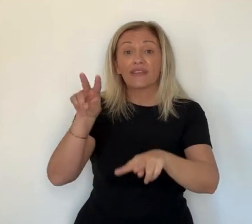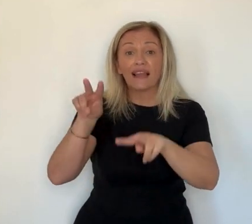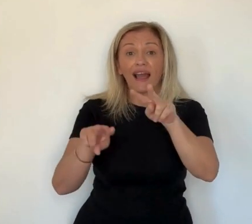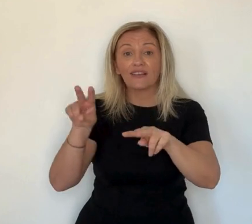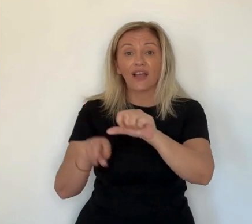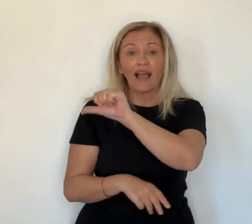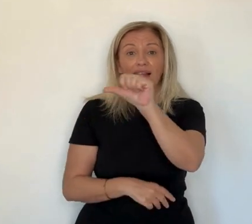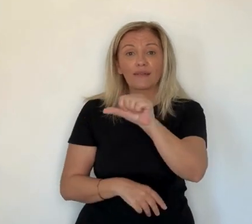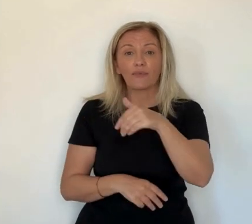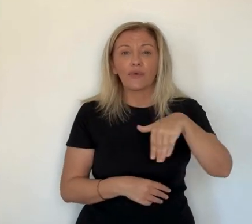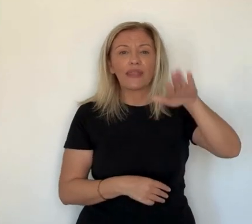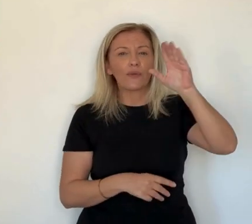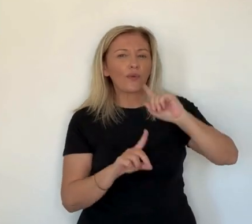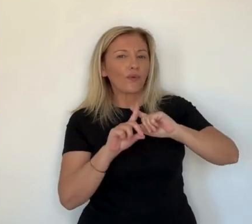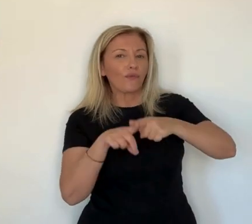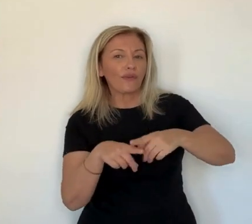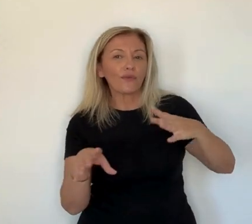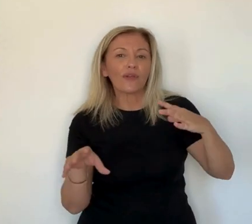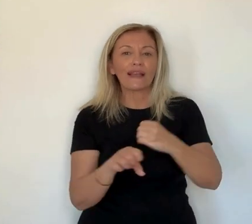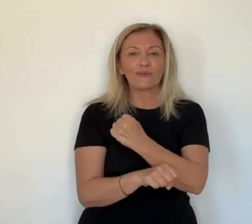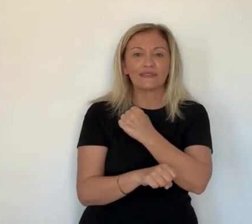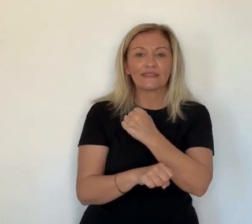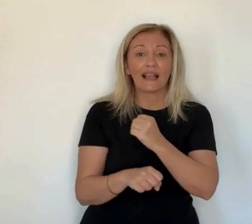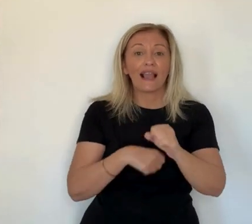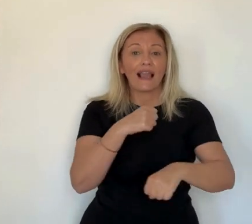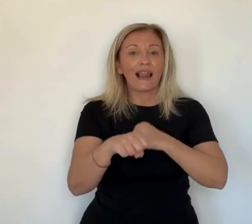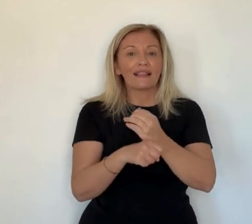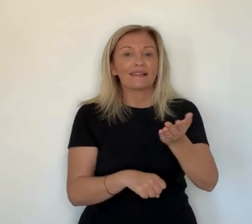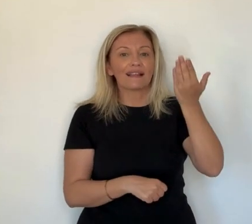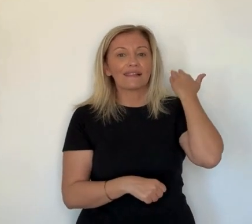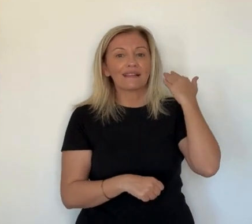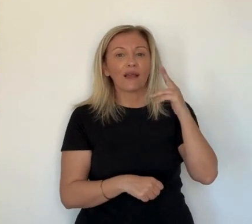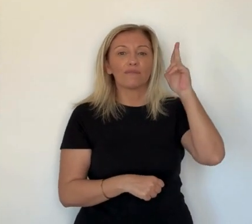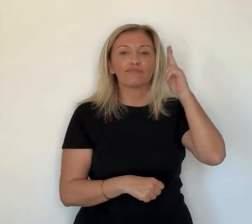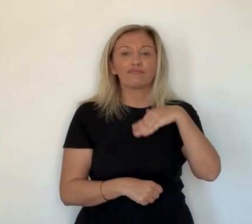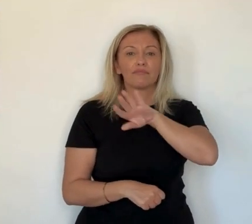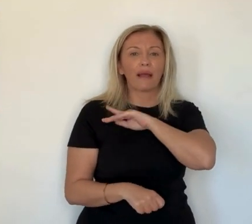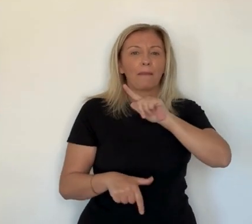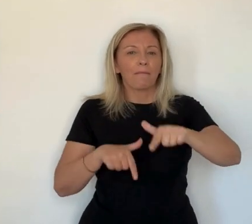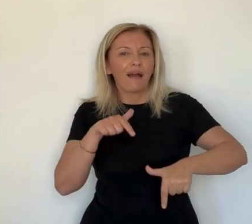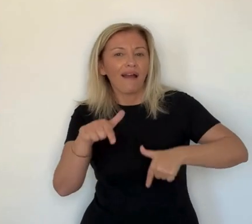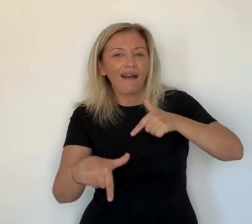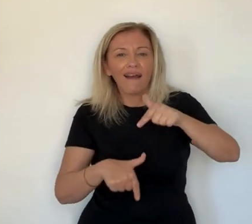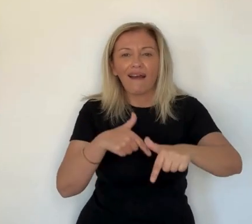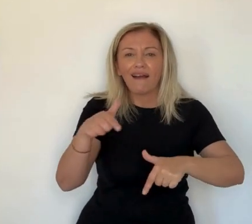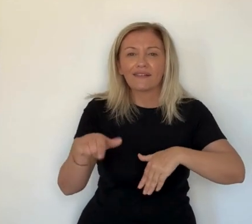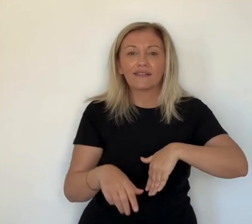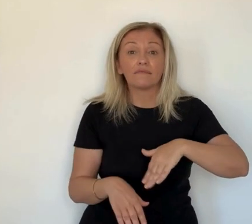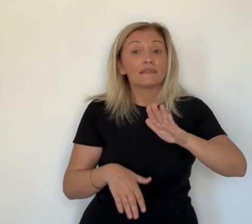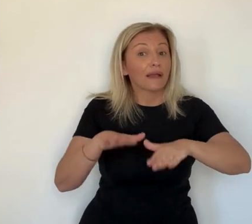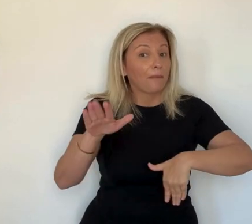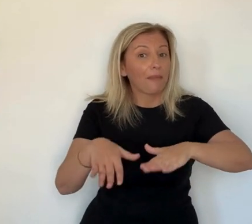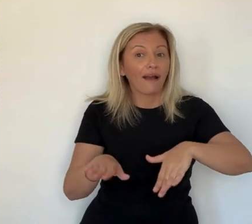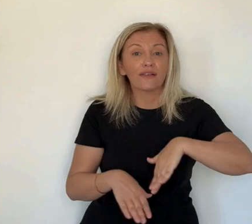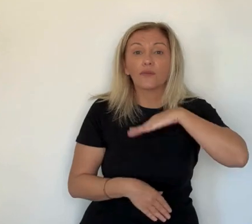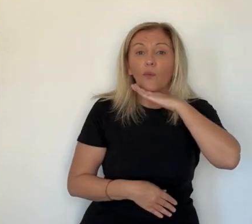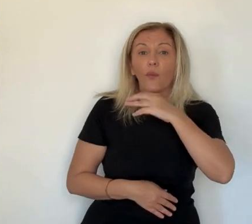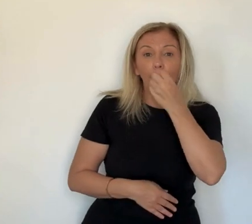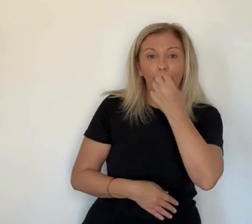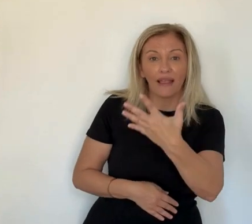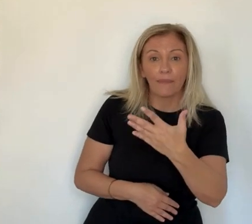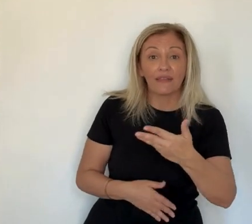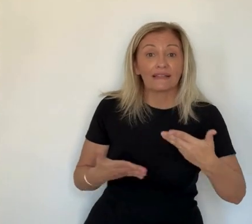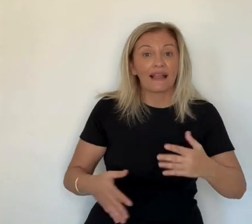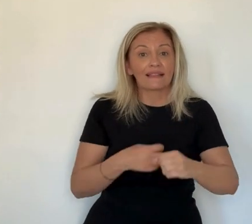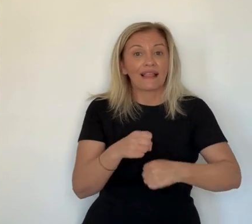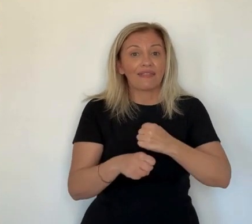mais pourquoi on n pas réussi à avoir la balle ? Maintenant, je ne tirerai plus ça, ça c'est sûr. Avec le village Andem, les élus en sont persuadés, ils